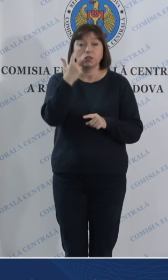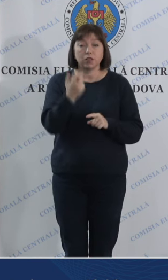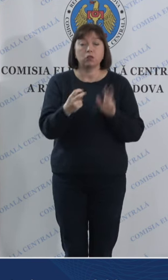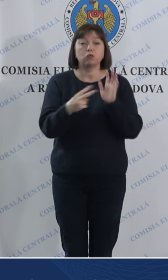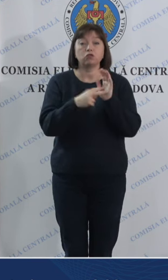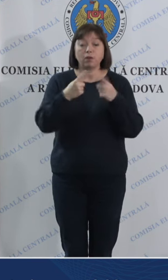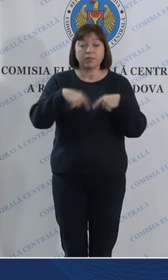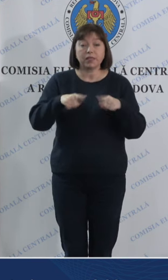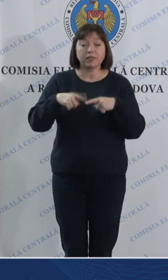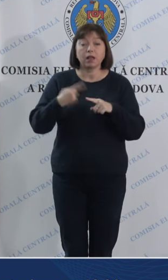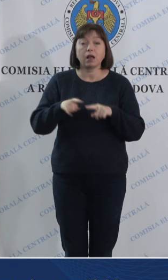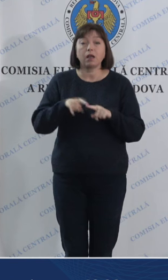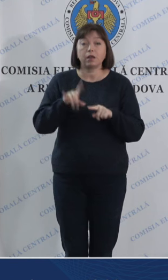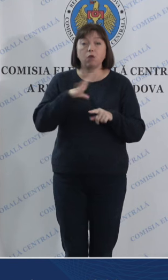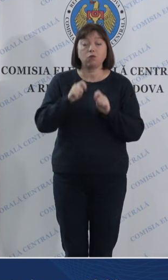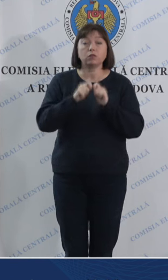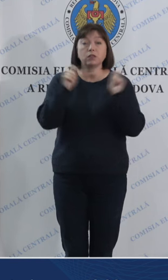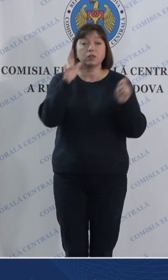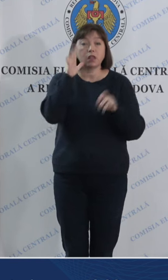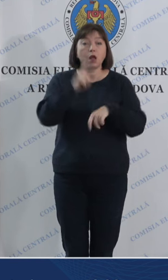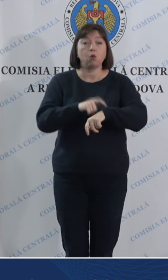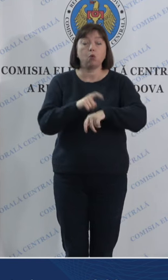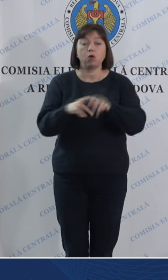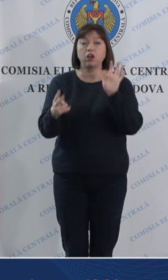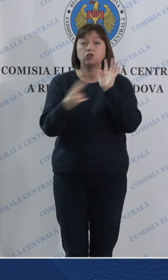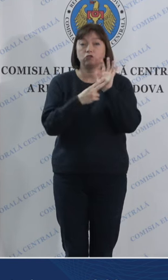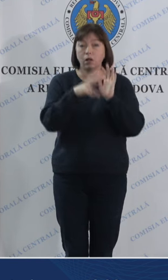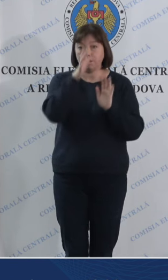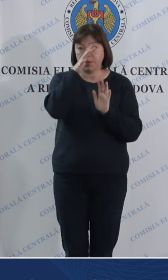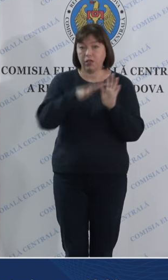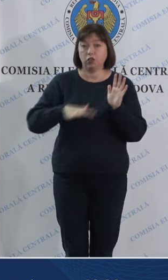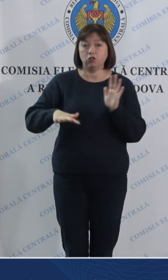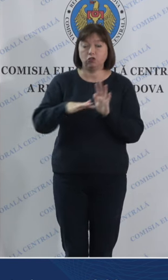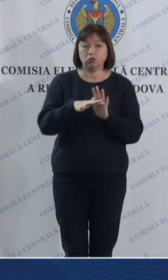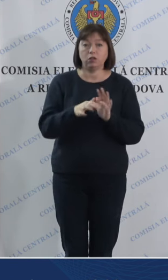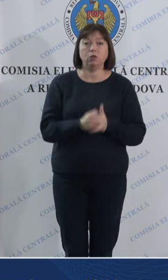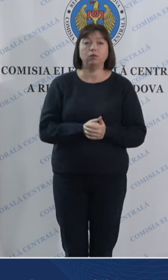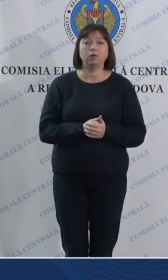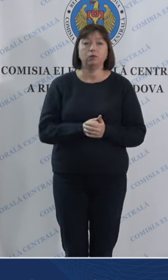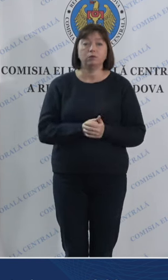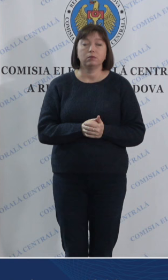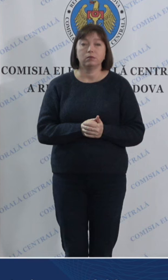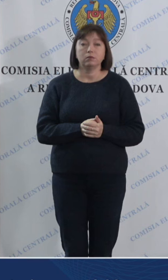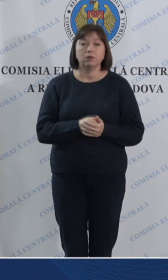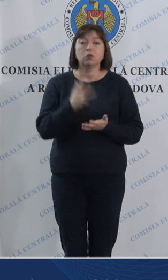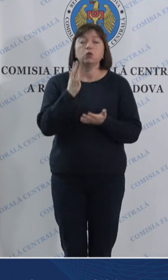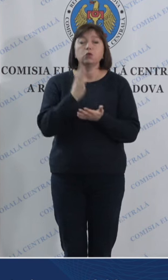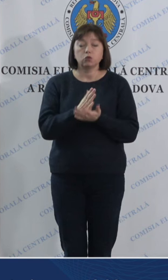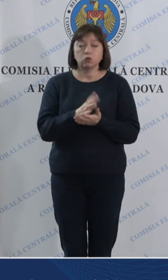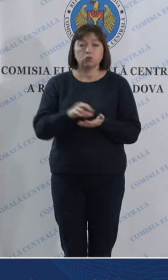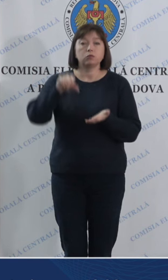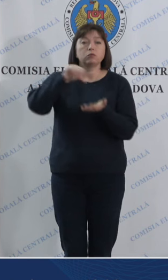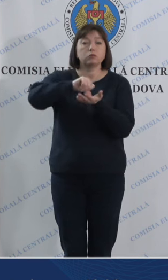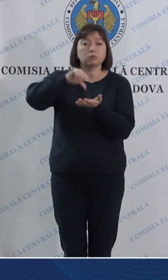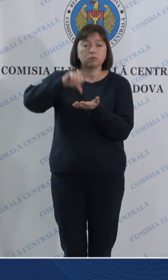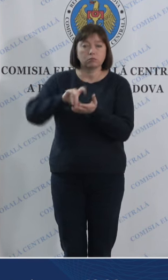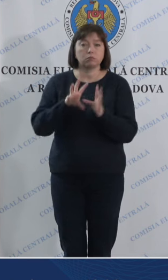secții deschise la orele șapte în municipiul Chișinău. Sunt antrenați